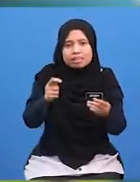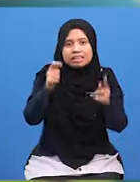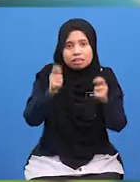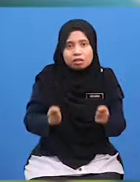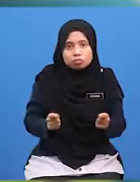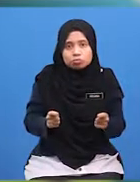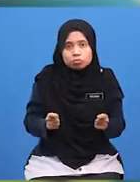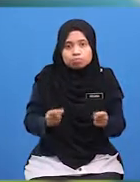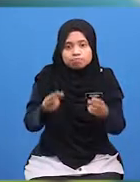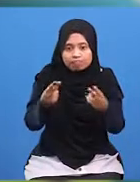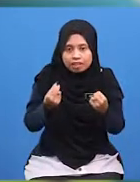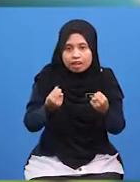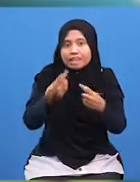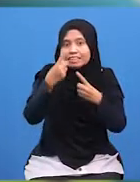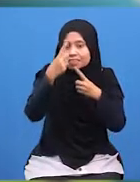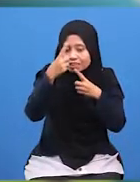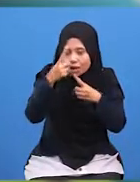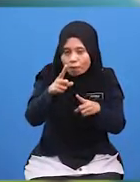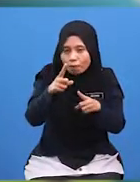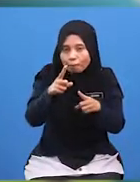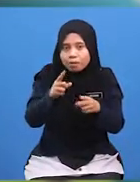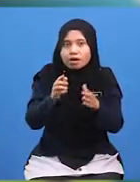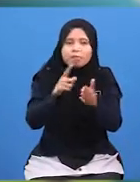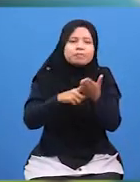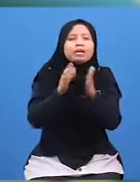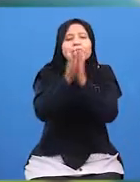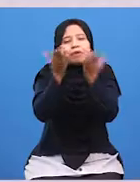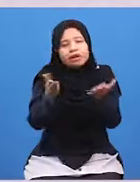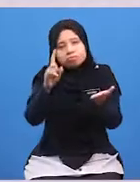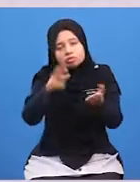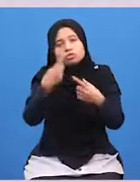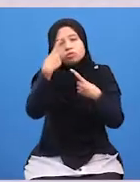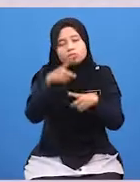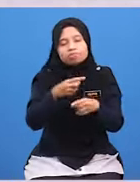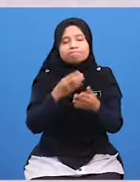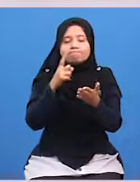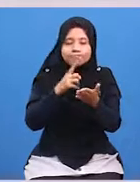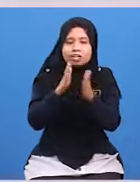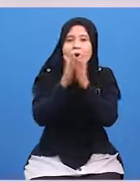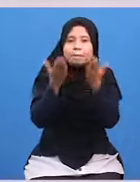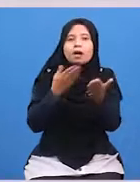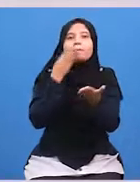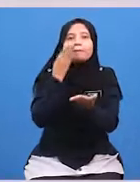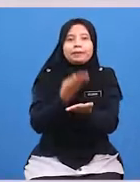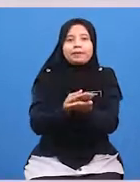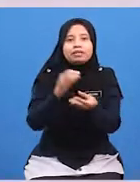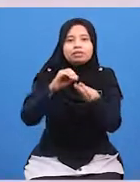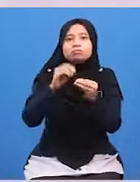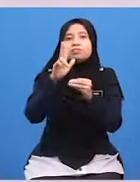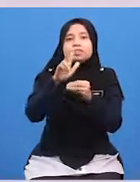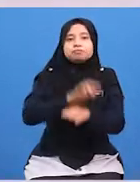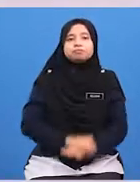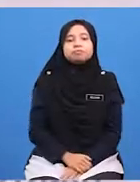Hendaklah Menjawab Perkabaran Dengan Sopan Yang Ketiga